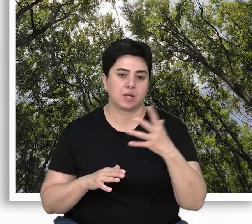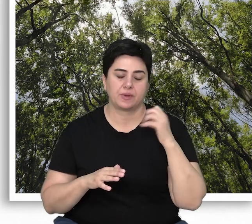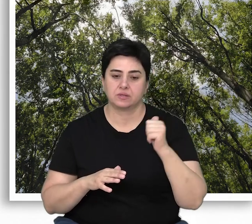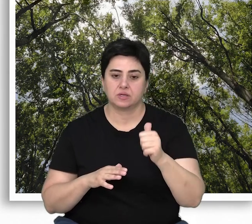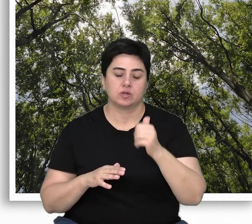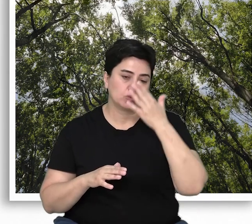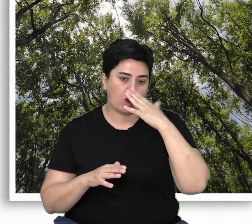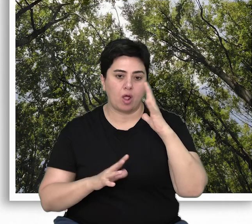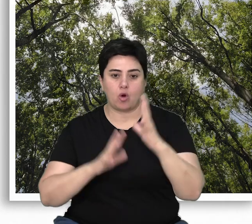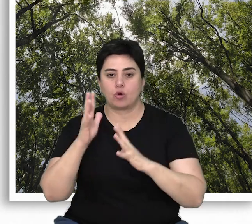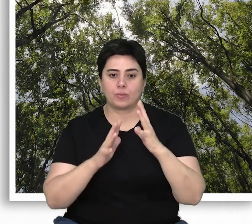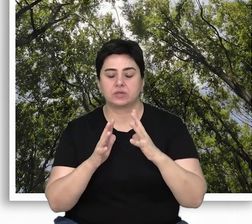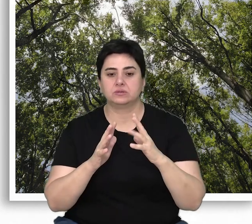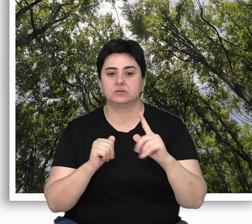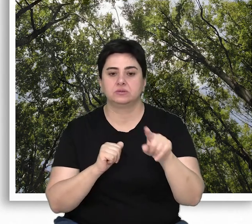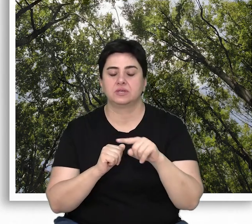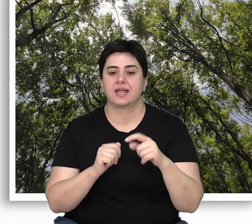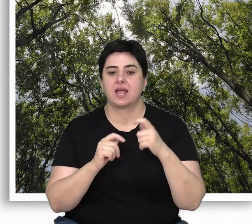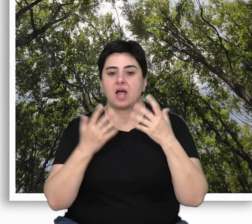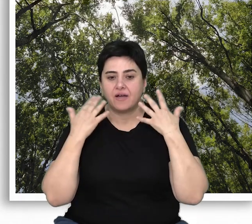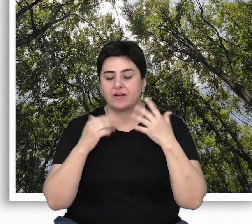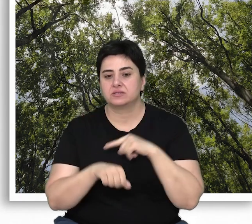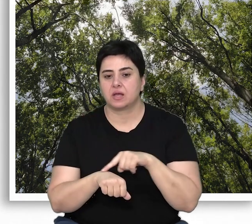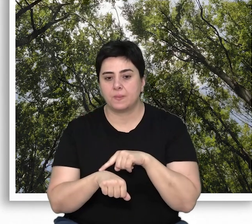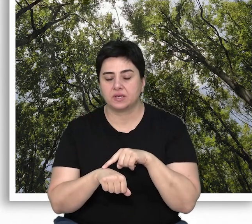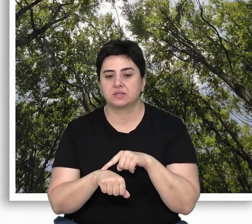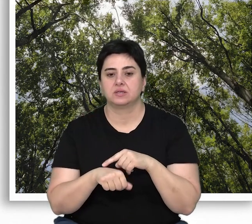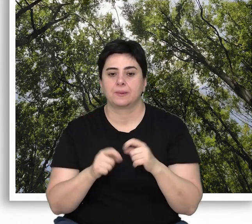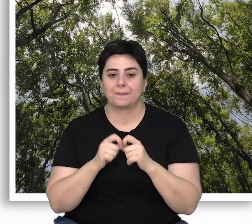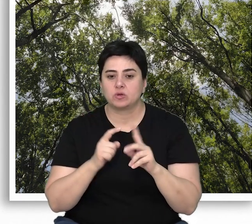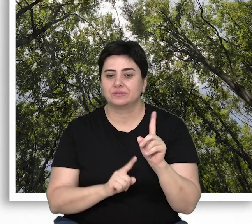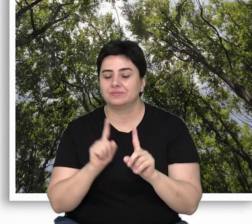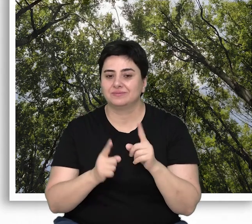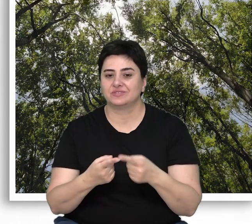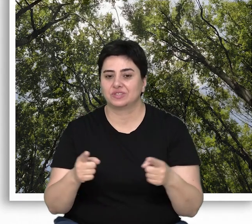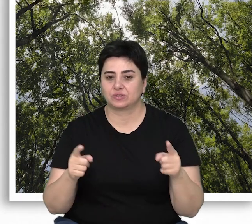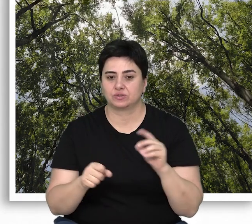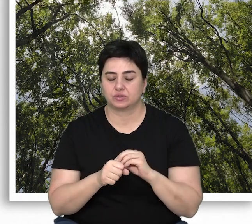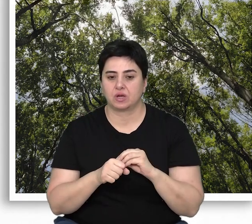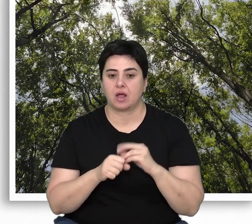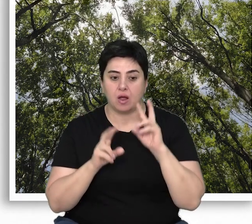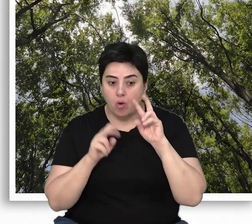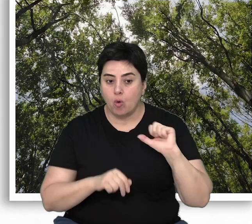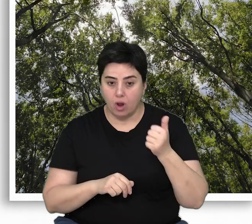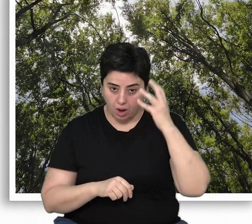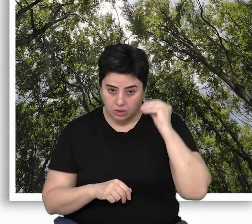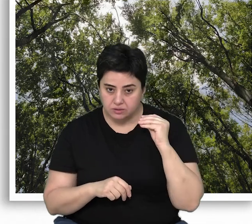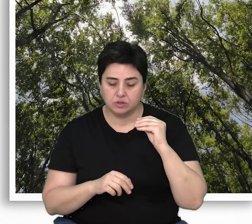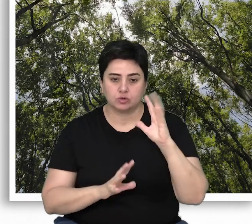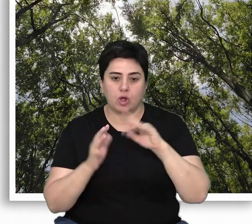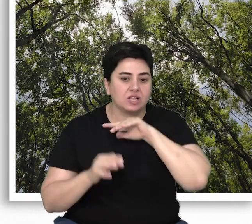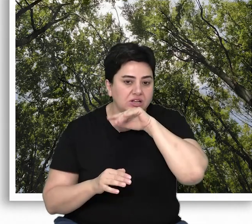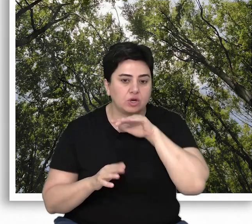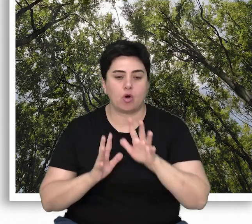zaman geçip de doğal ormanların fonksiyonları, ekolojik süreçler ve biyolojik çeşitlilik açısından rolleri anlaşıldıkça,